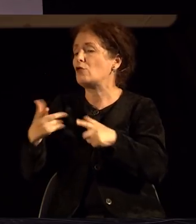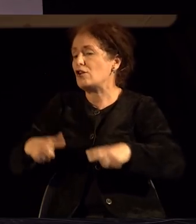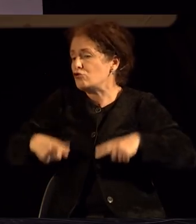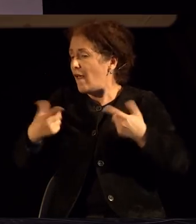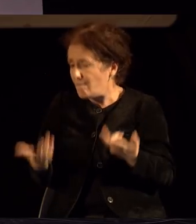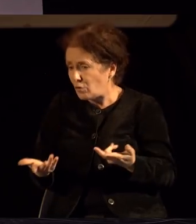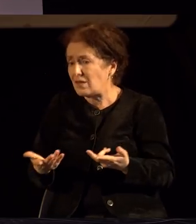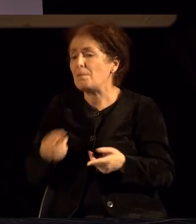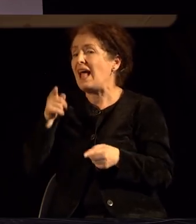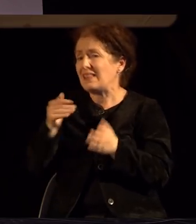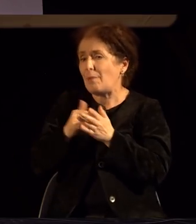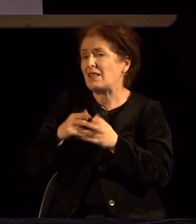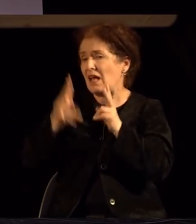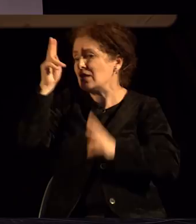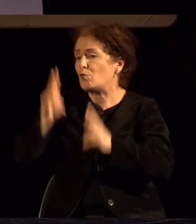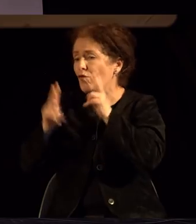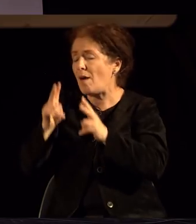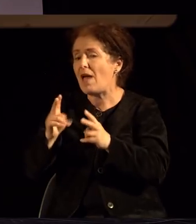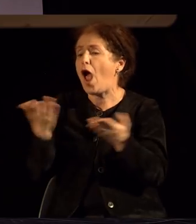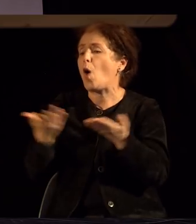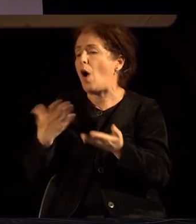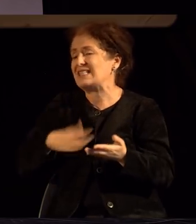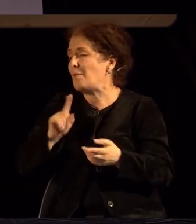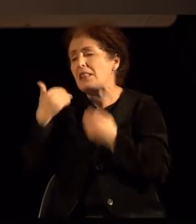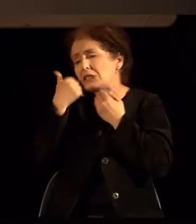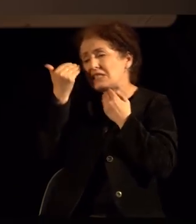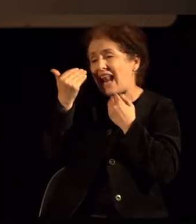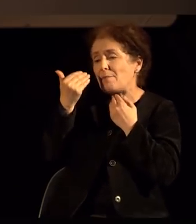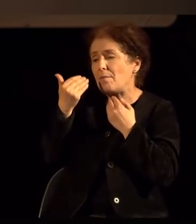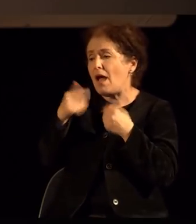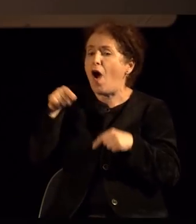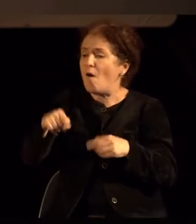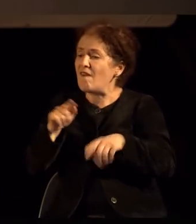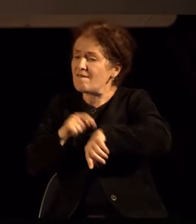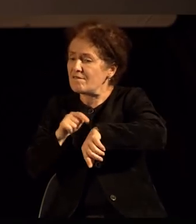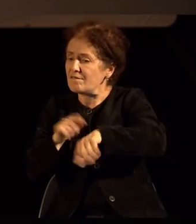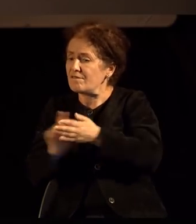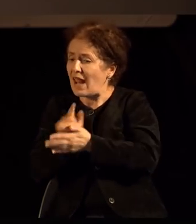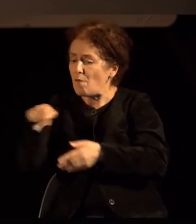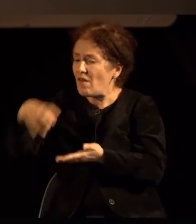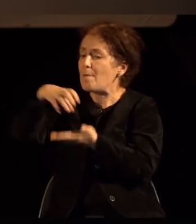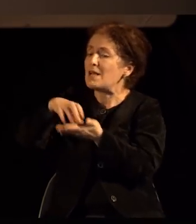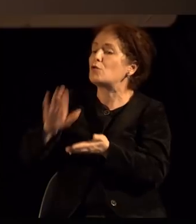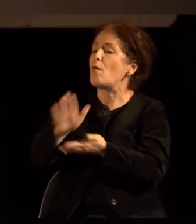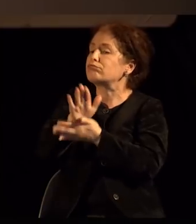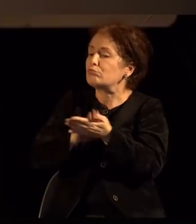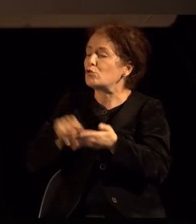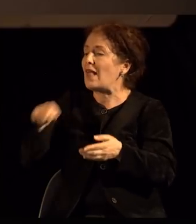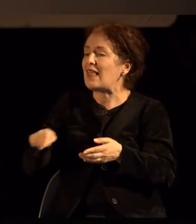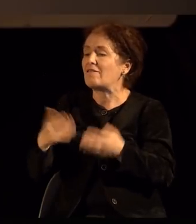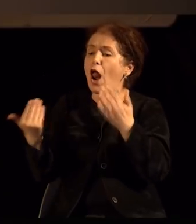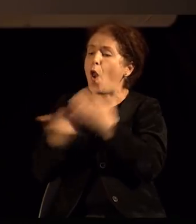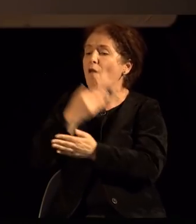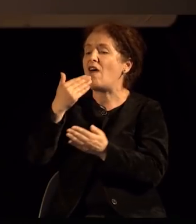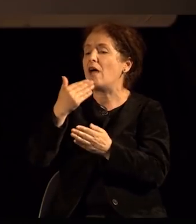И треба да можем за тоа да зборуваме на секој место и во секој време. Епа, нека ова време и ова место бидат почеток на една таква